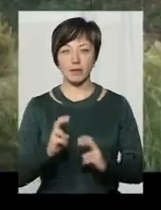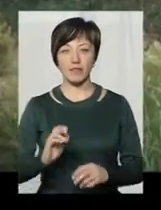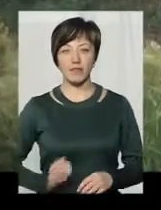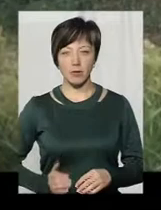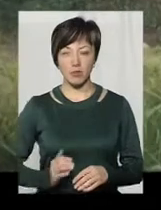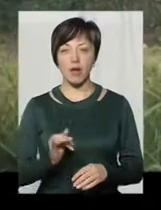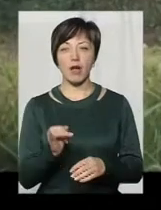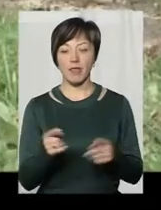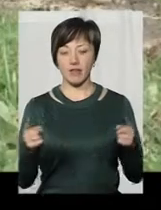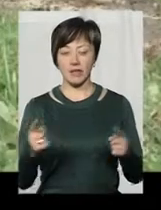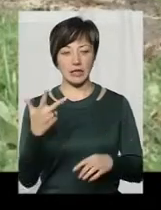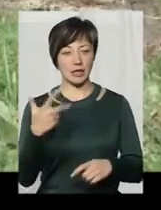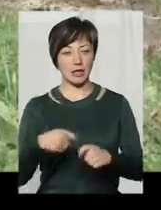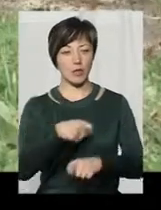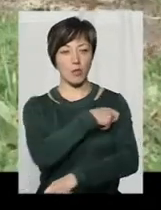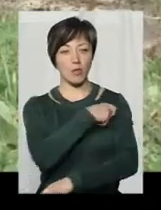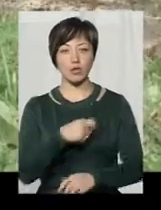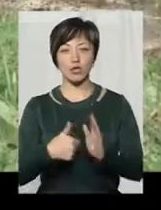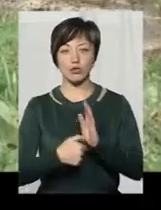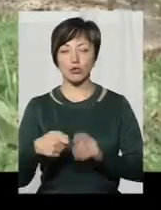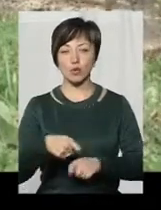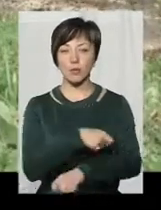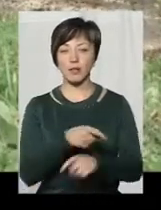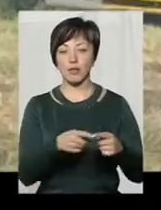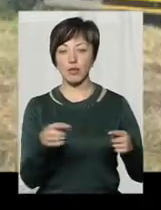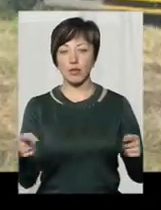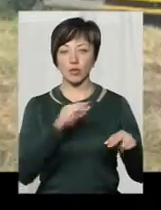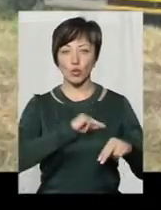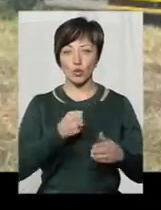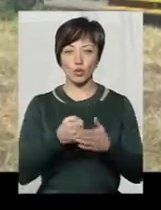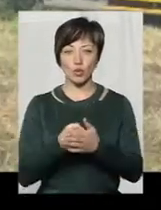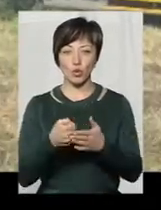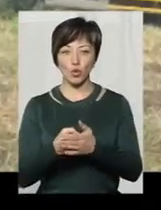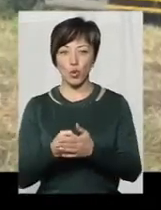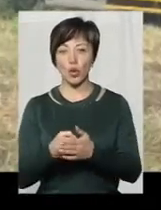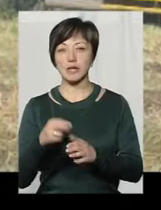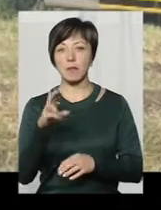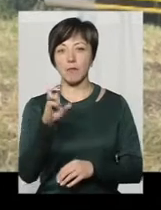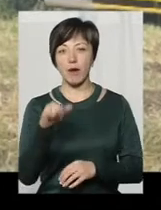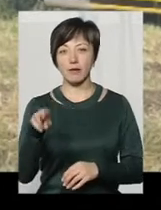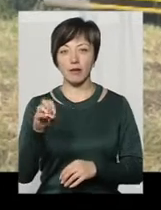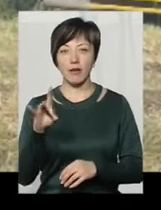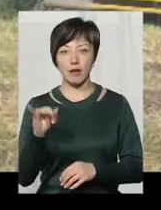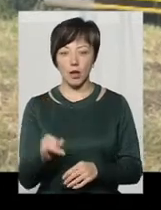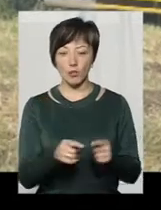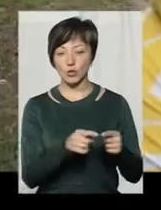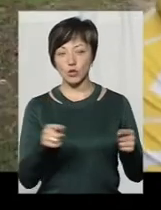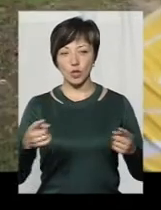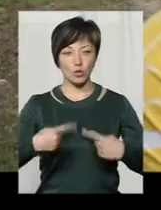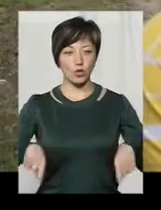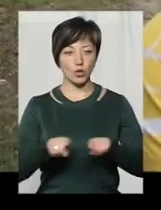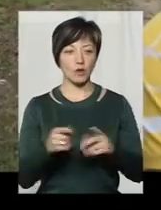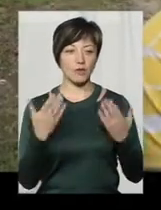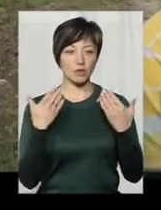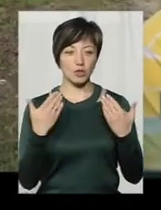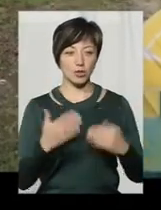каже, на відрізку в 3 кілометри 600 метрів від дамби на вулиці Трудовій до гідроспоруди на Степана Бандери згодом буде зона відпочинку. Ми